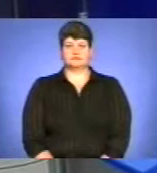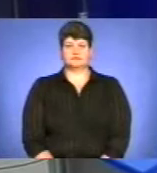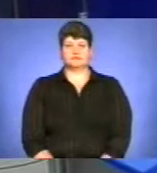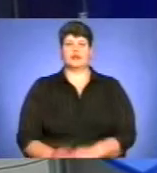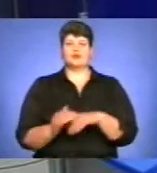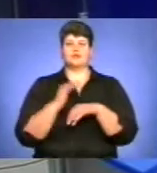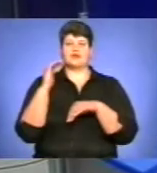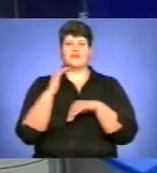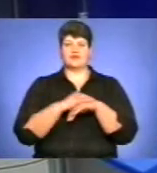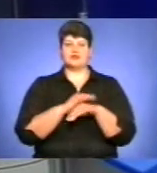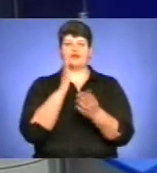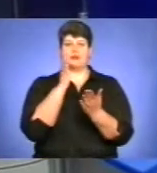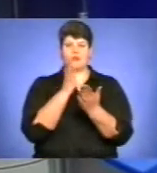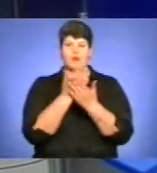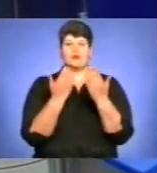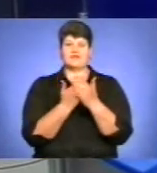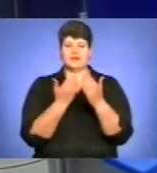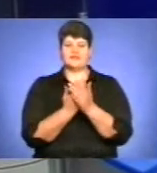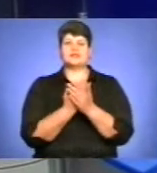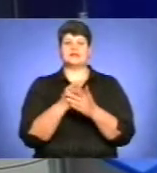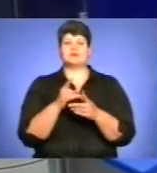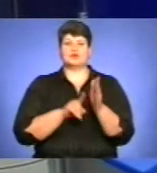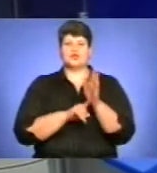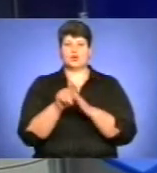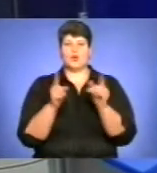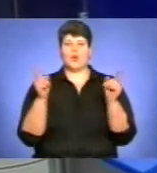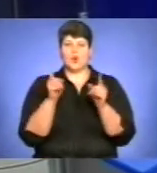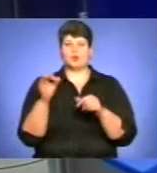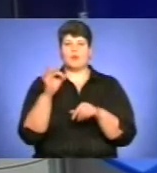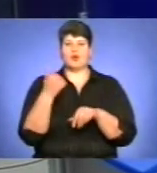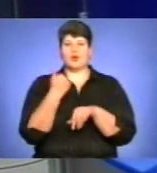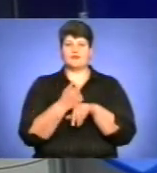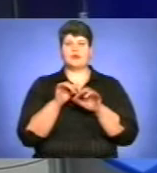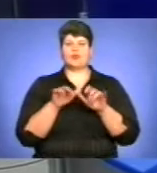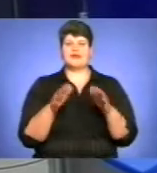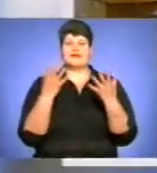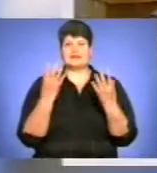Добрий вечір у прямому ефірі «Вісті». Спочатку коротко про головні події дня.